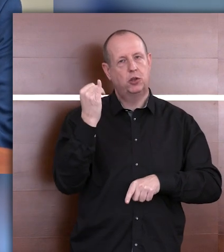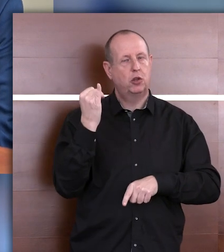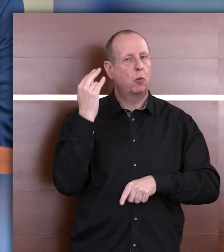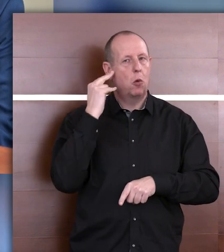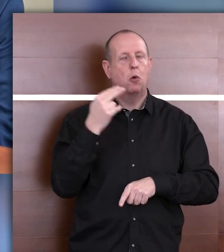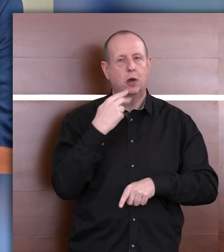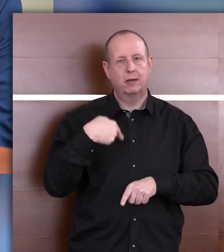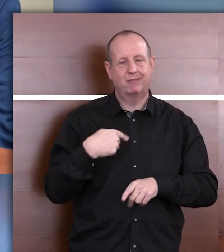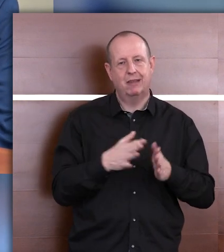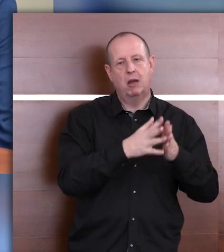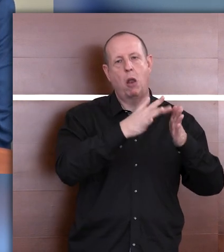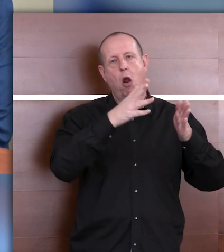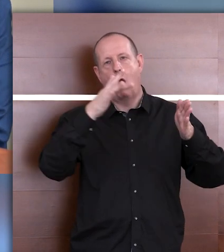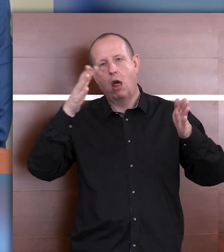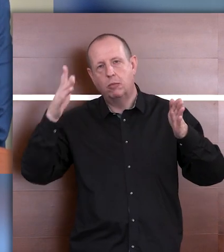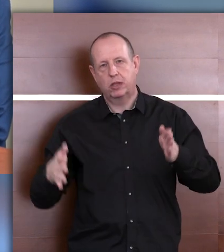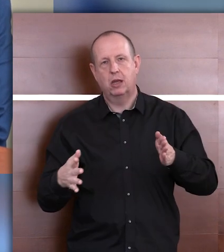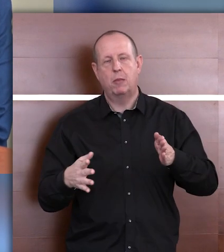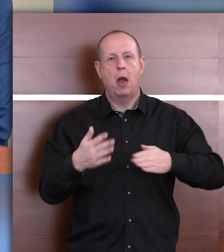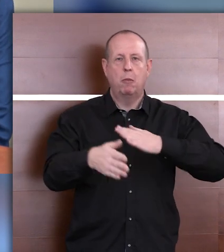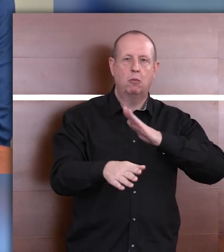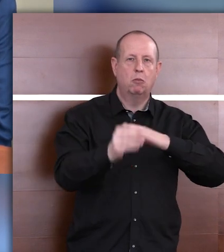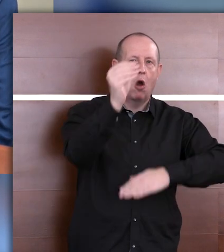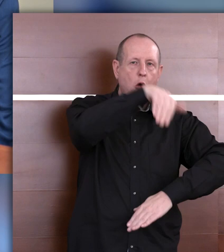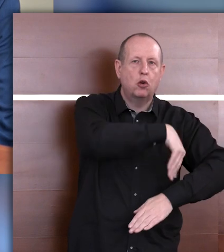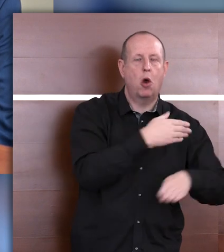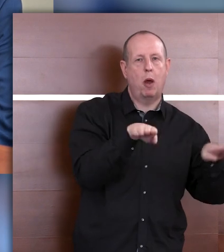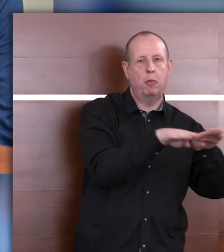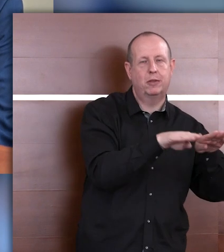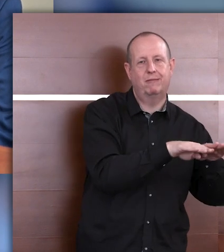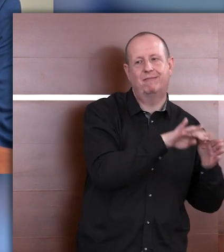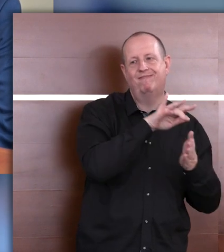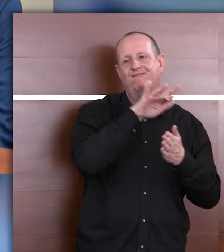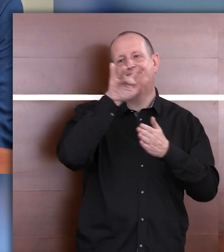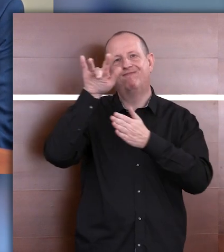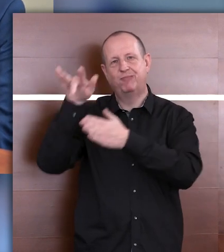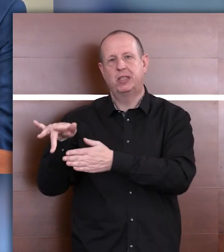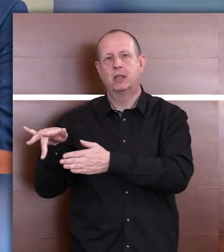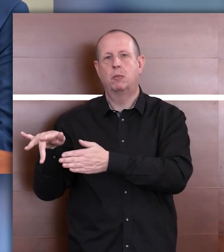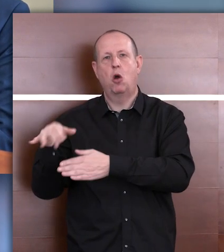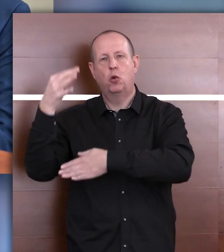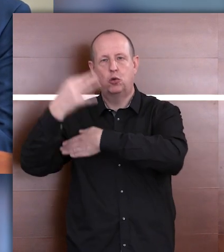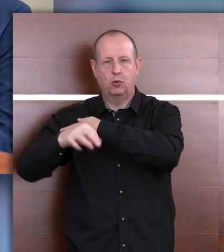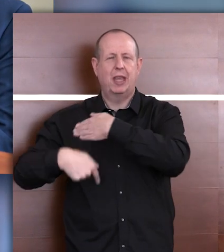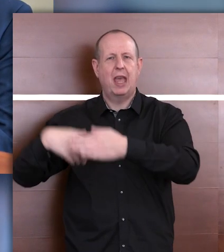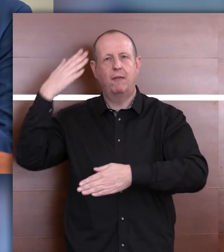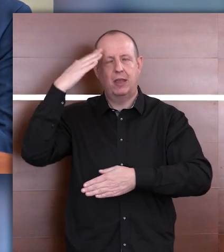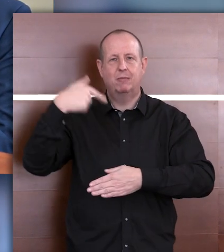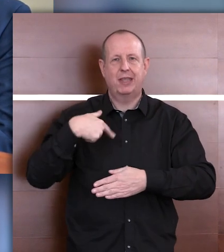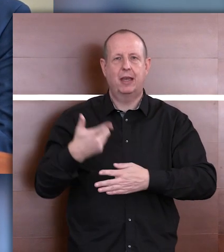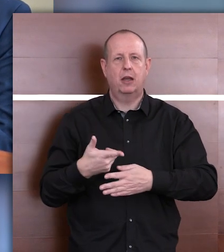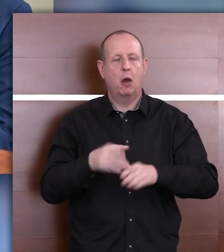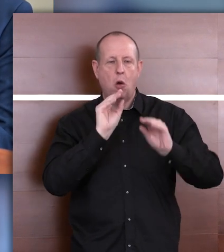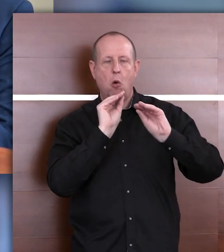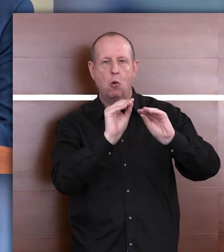studiów. I wiem, jak trudno jest utrzymać dziecko głuche w